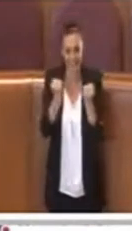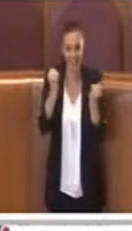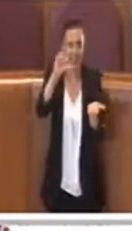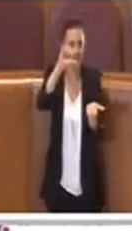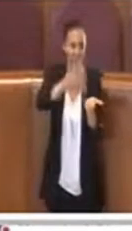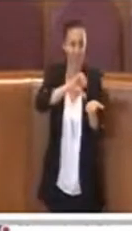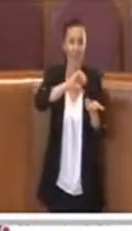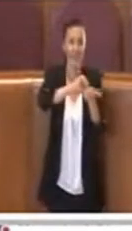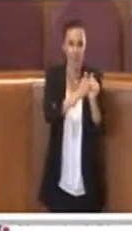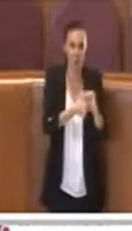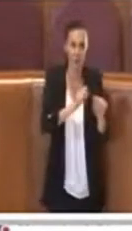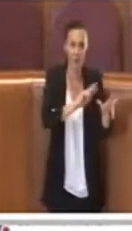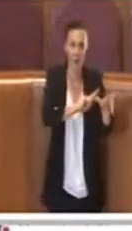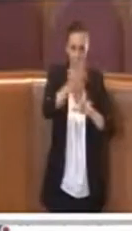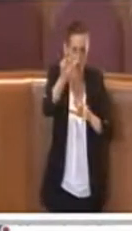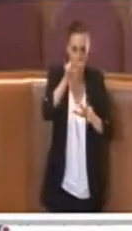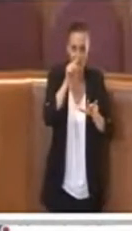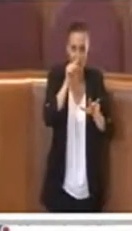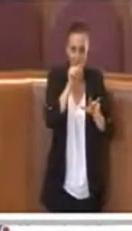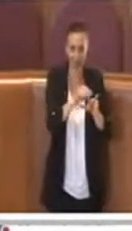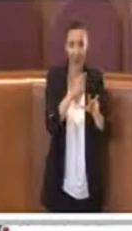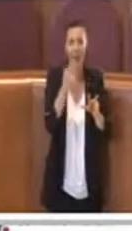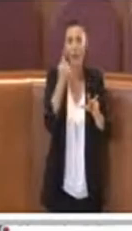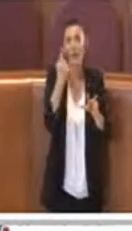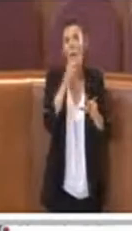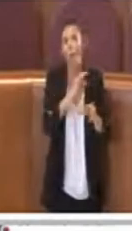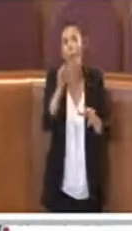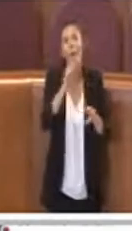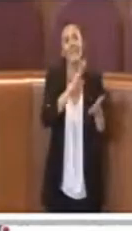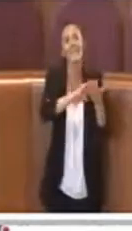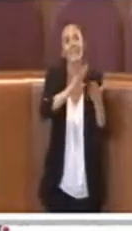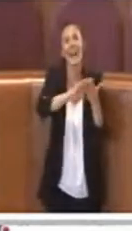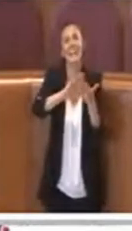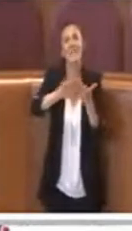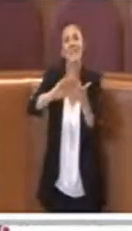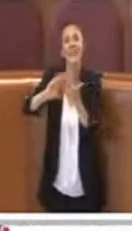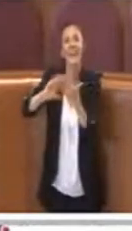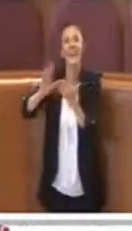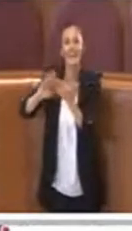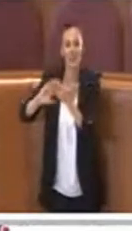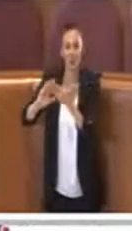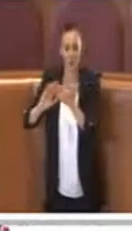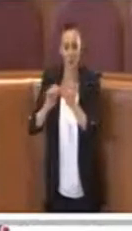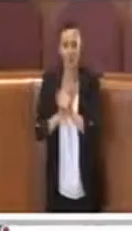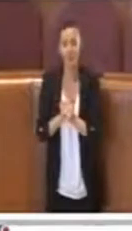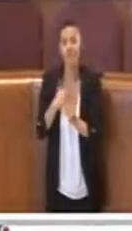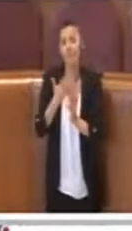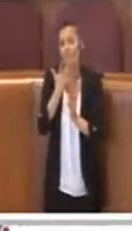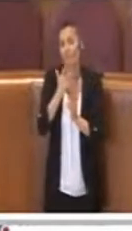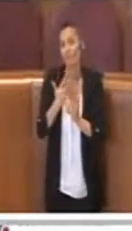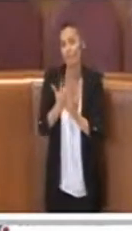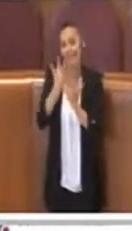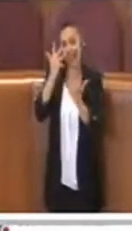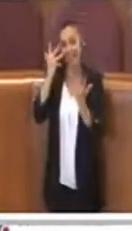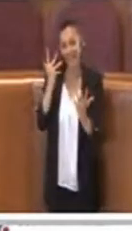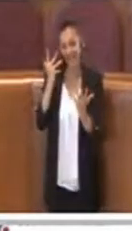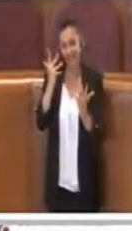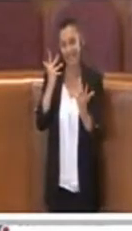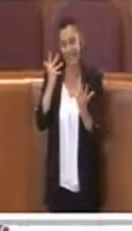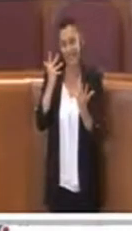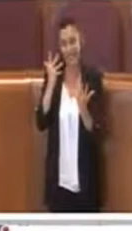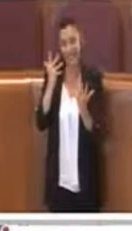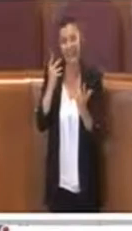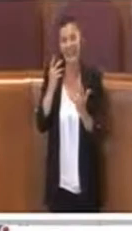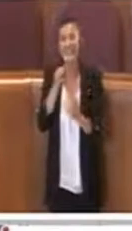sportivi municipali ma anche in questo caso per le sanificazioni e vorrei sottolineare che non è il problema